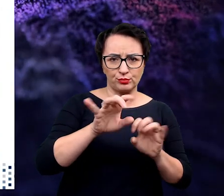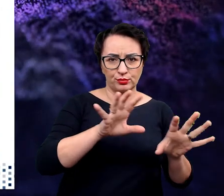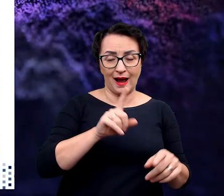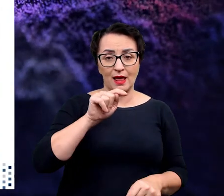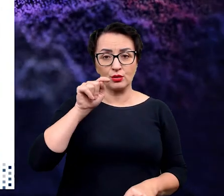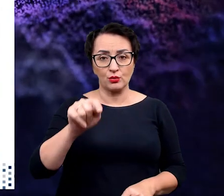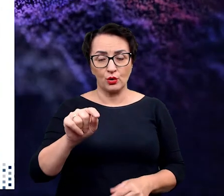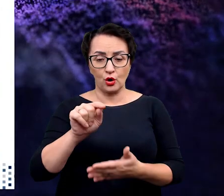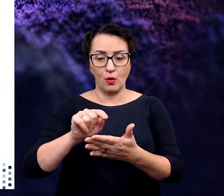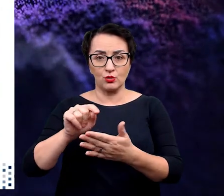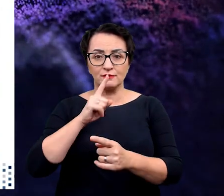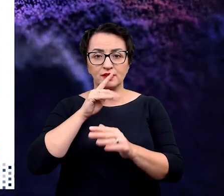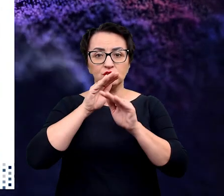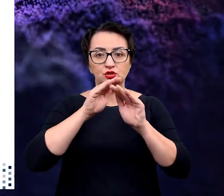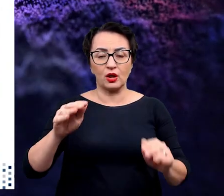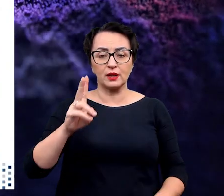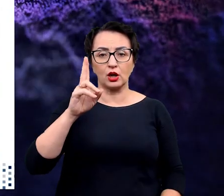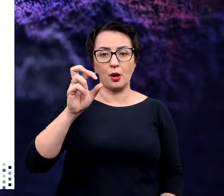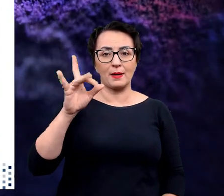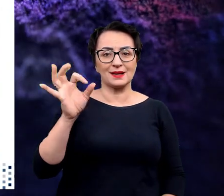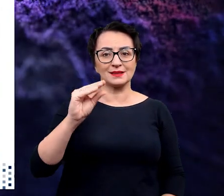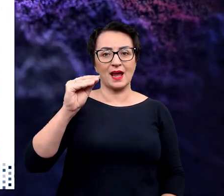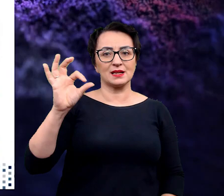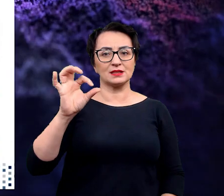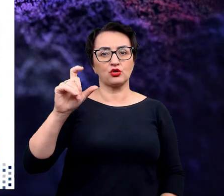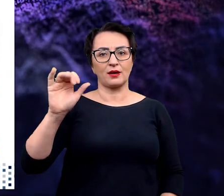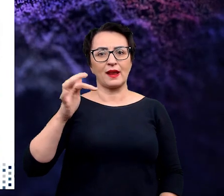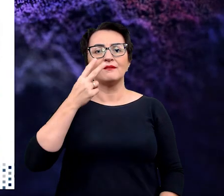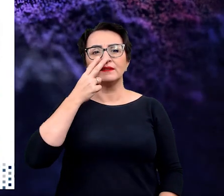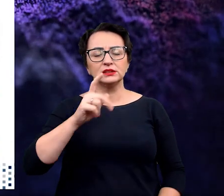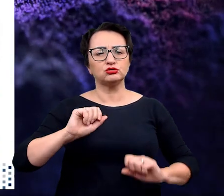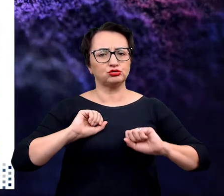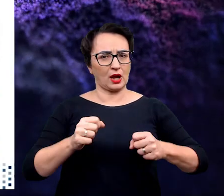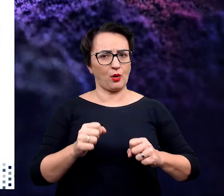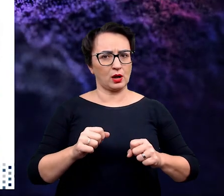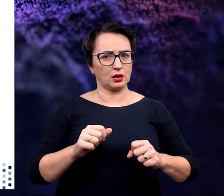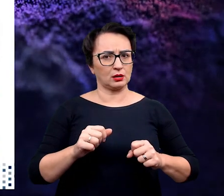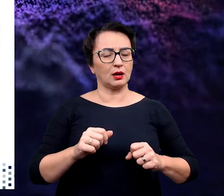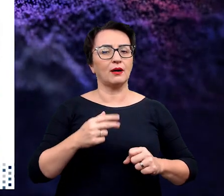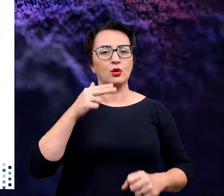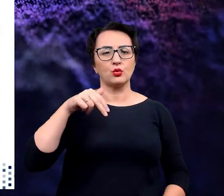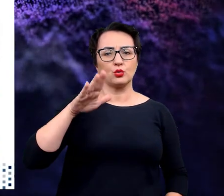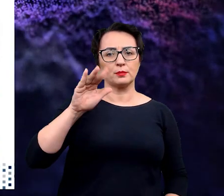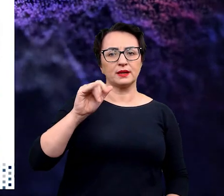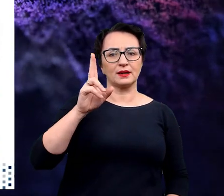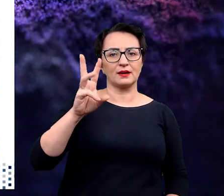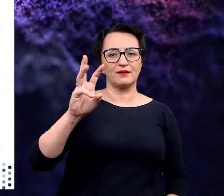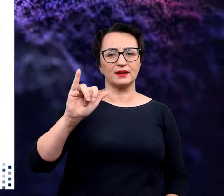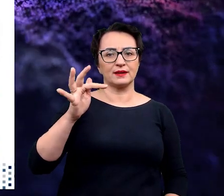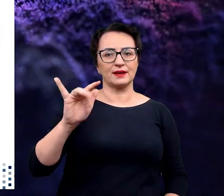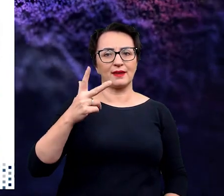całej komórce. Natomiast w komórkach z wyciszonymi kompleksami eskorta widać, że coś się dzieje, widać, że ta ubikwityna jest